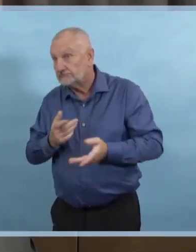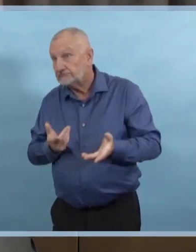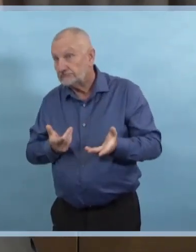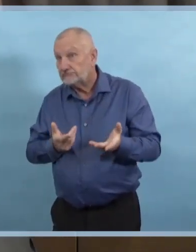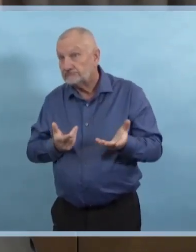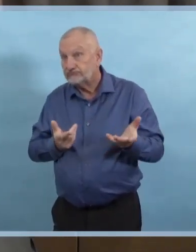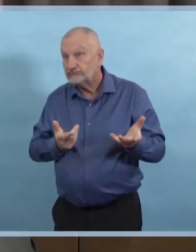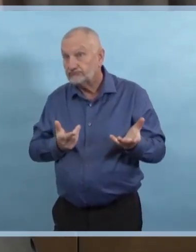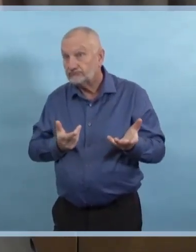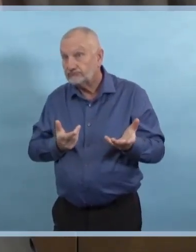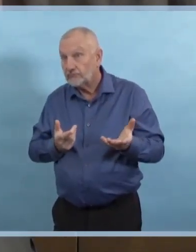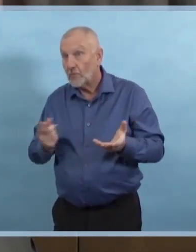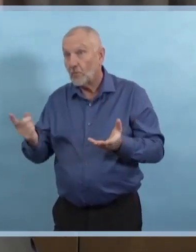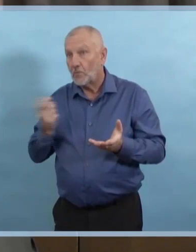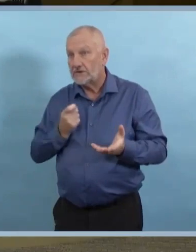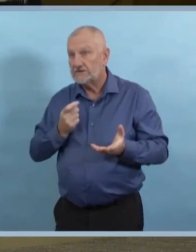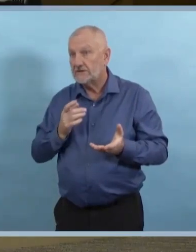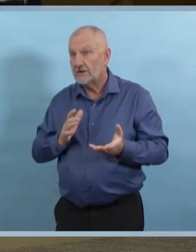Global, Brittany.